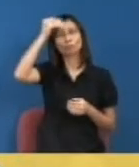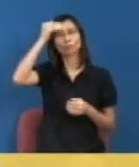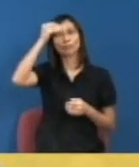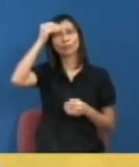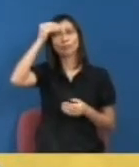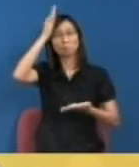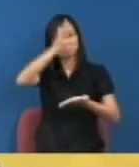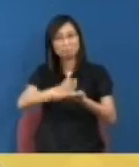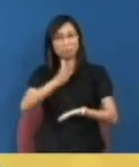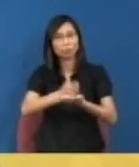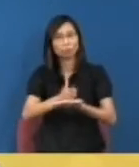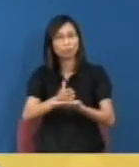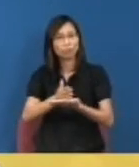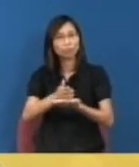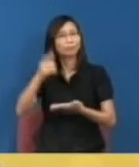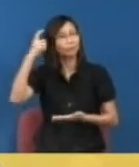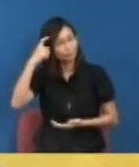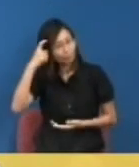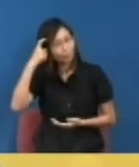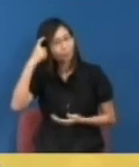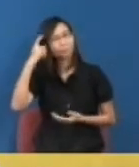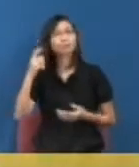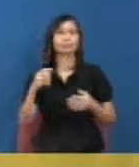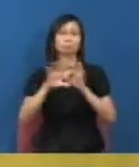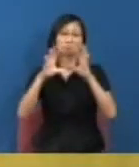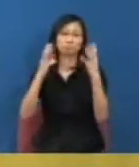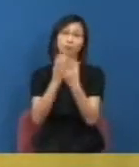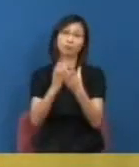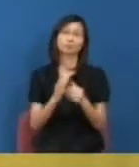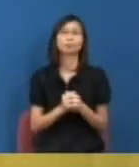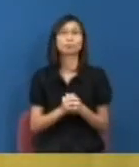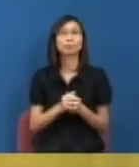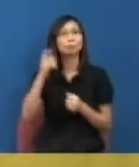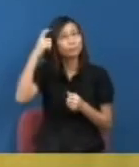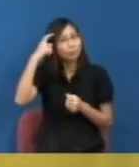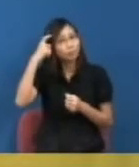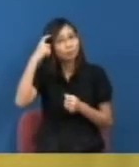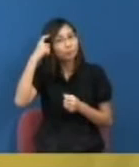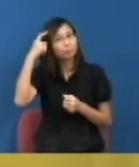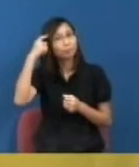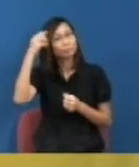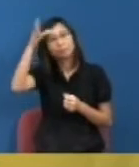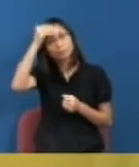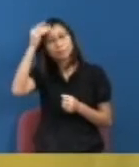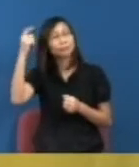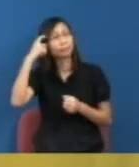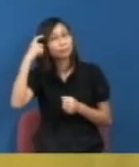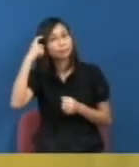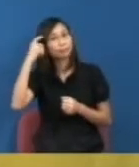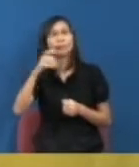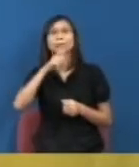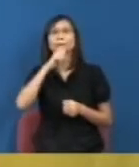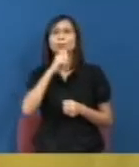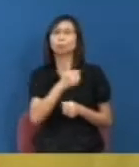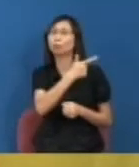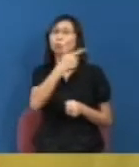知識分子未必代表是一個學者我同意因為我們說知識分子背後其實有很大的一個道德甚至